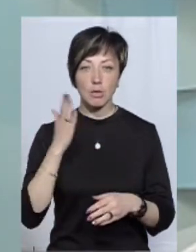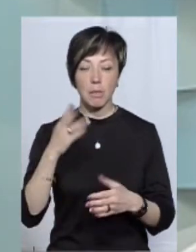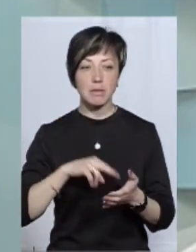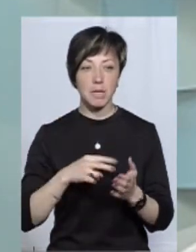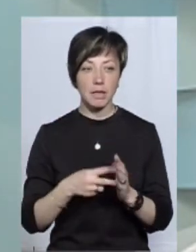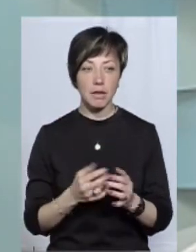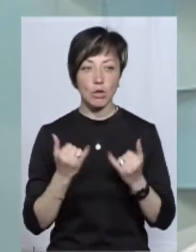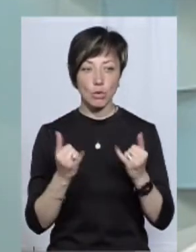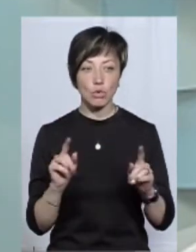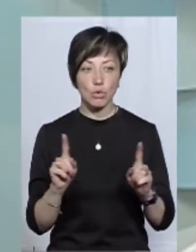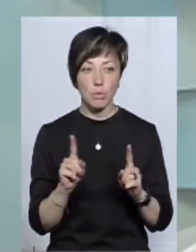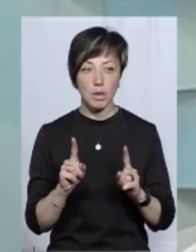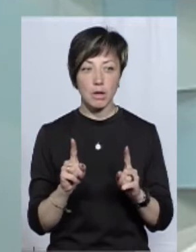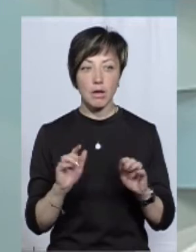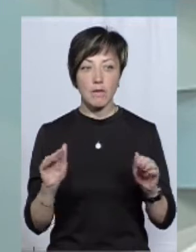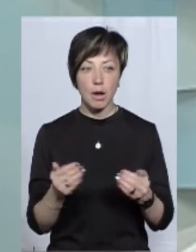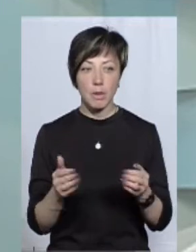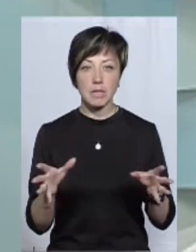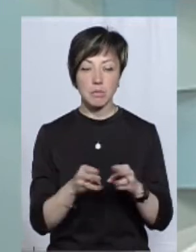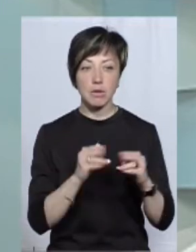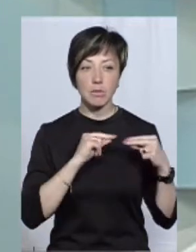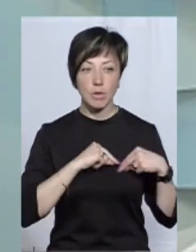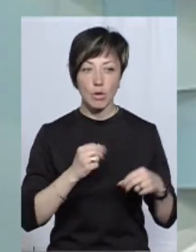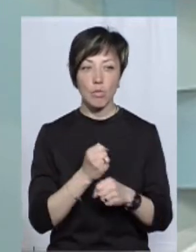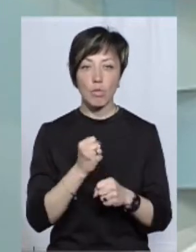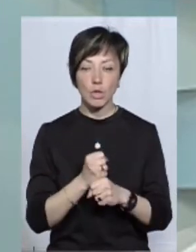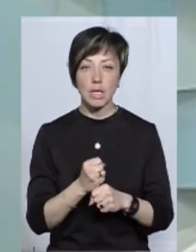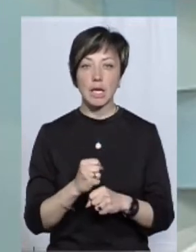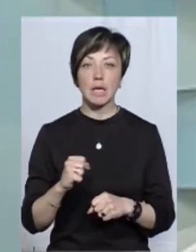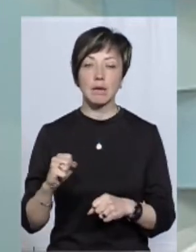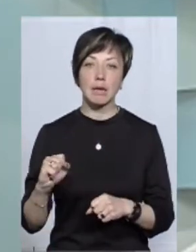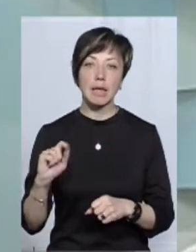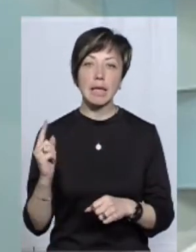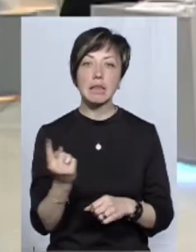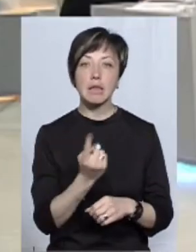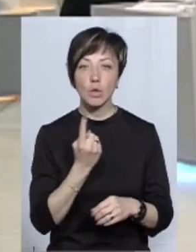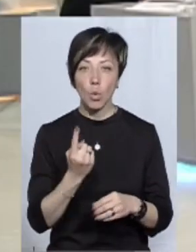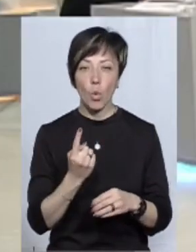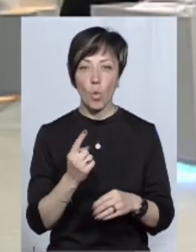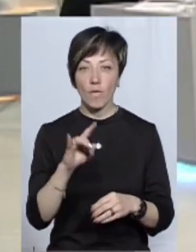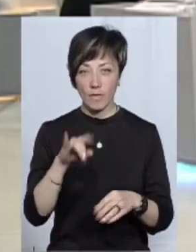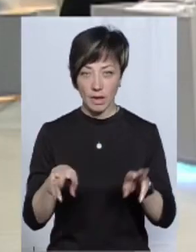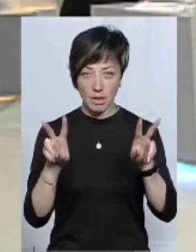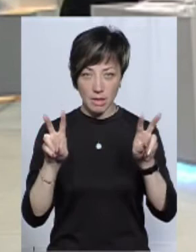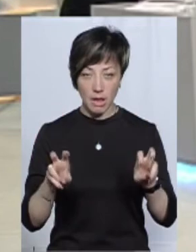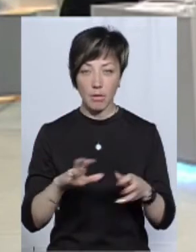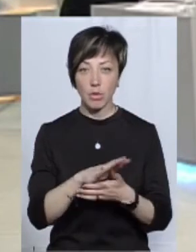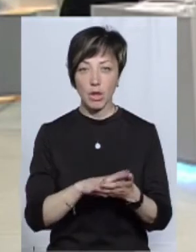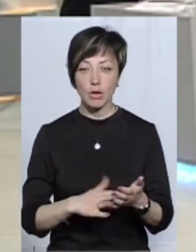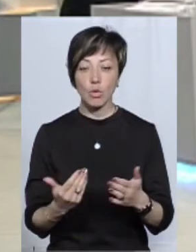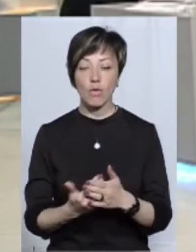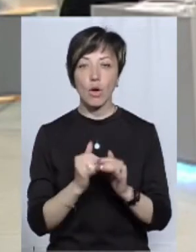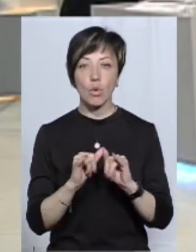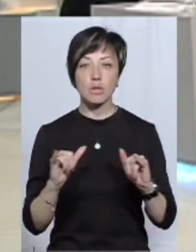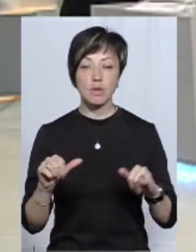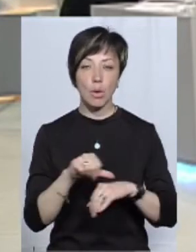перспективи для того, щоб в рамках співпраці, в рамках роботи єдиного вікна і в подальшому інноваційний розвиток митниці, як